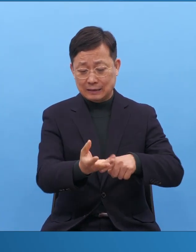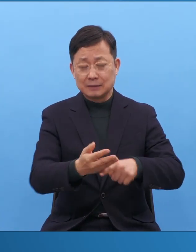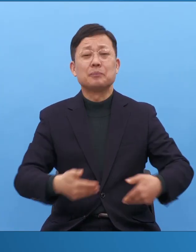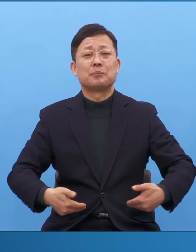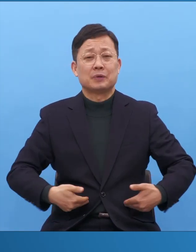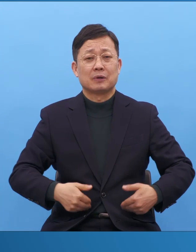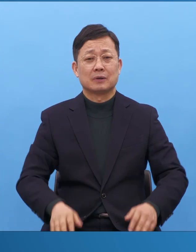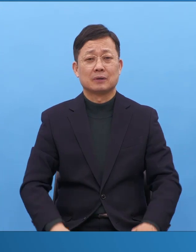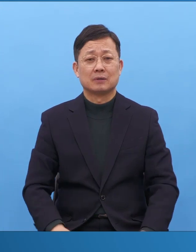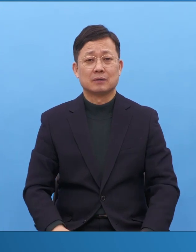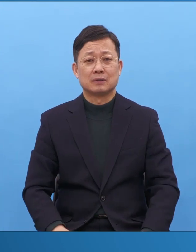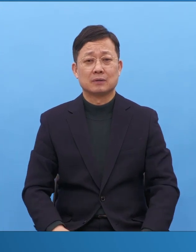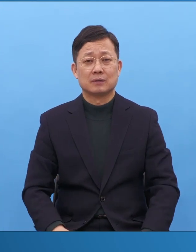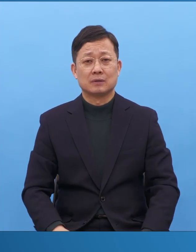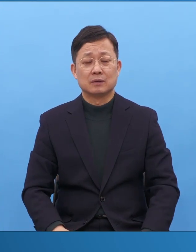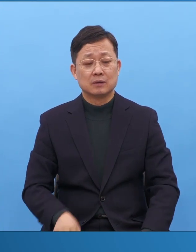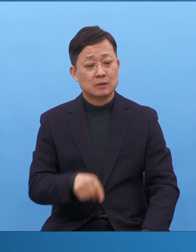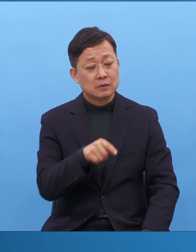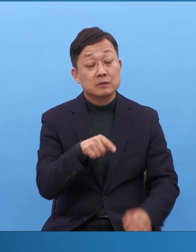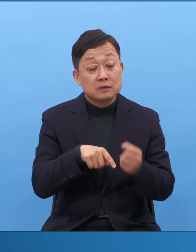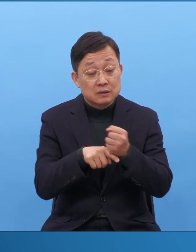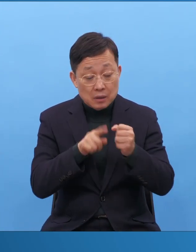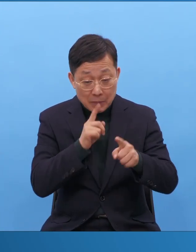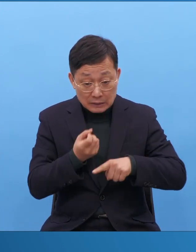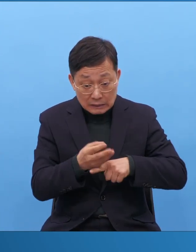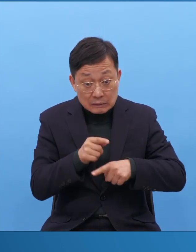역시 국회의원은 왜 하는지 메시지가 있어야 될 거 아니냐.